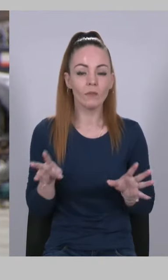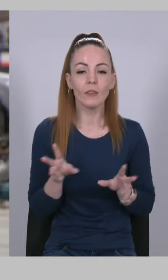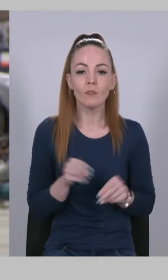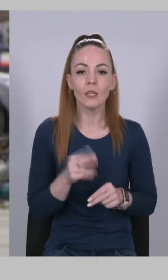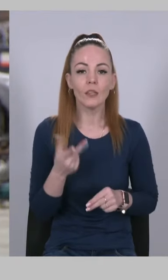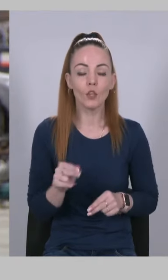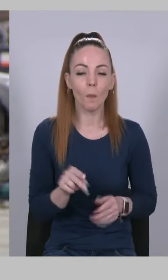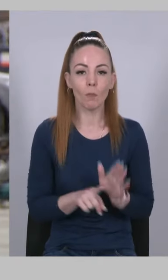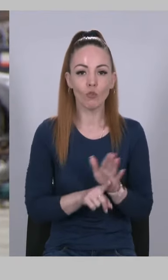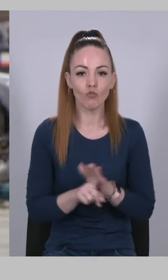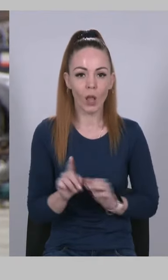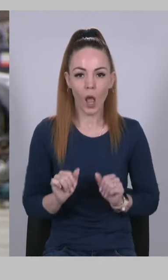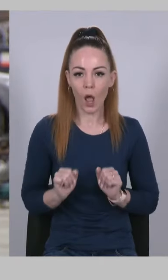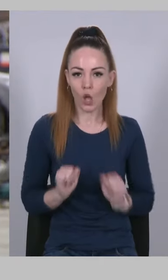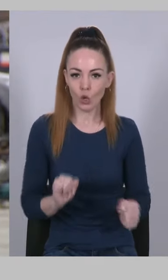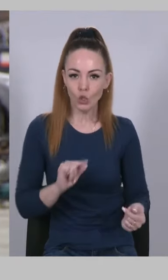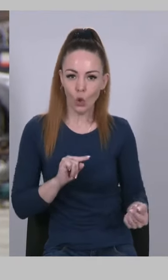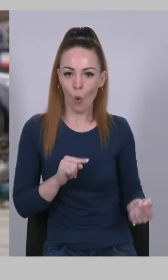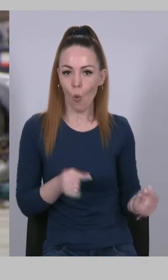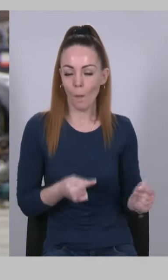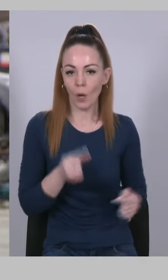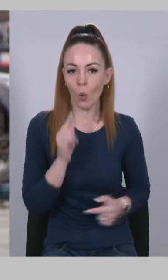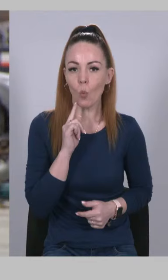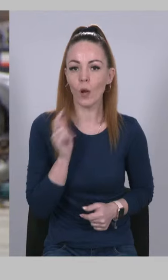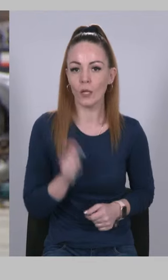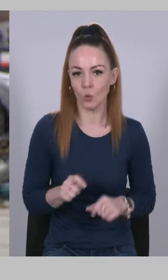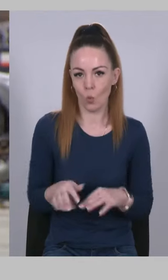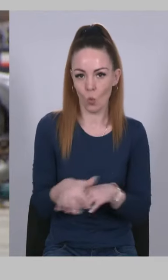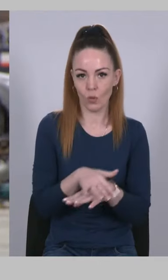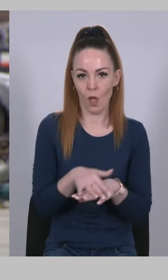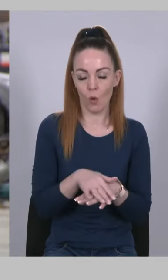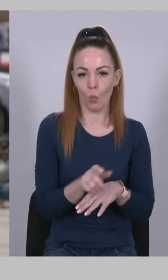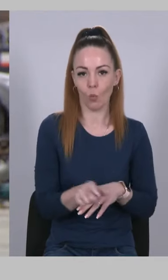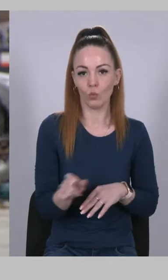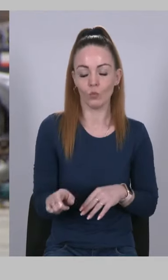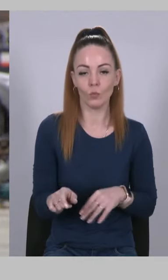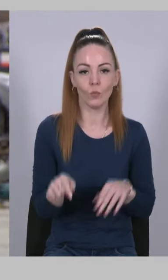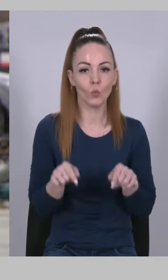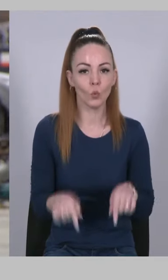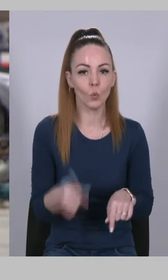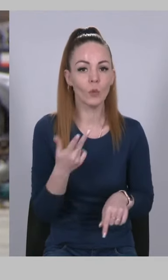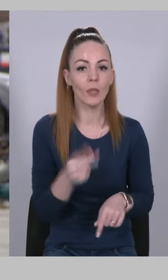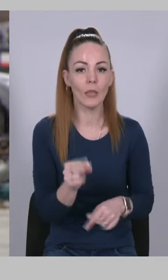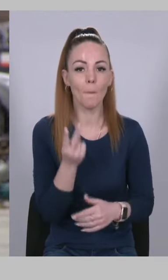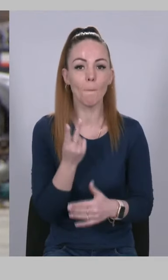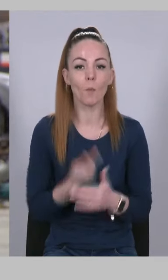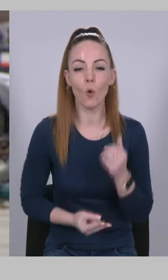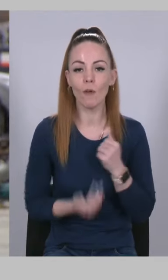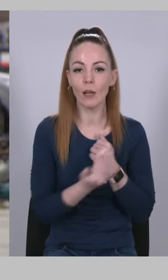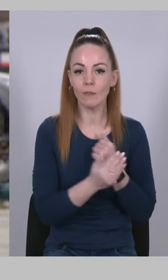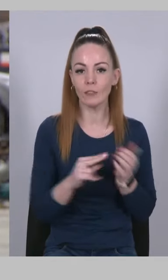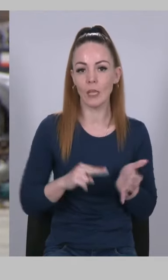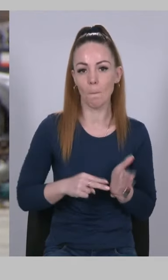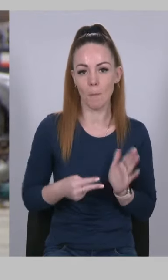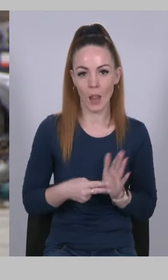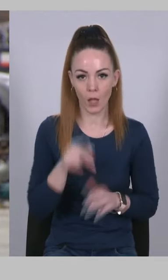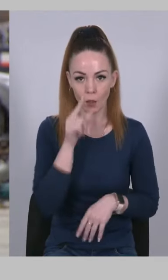почався героїчний опір українського народу. Тут, провалився план Путіна,